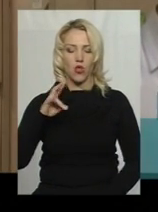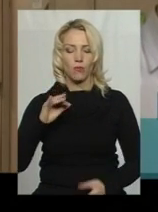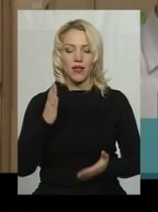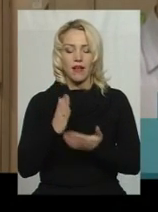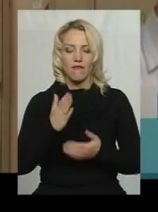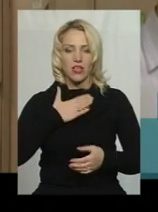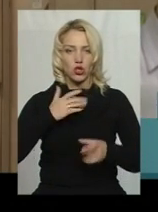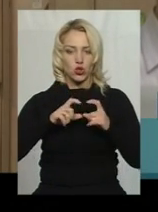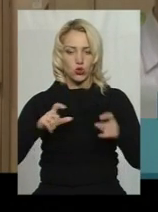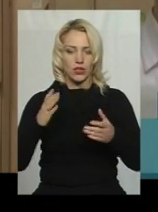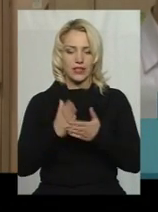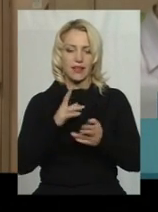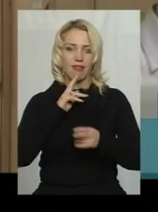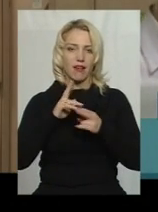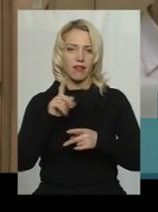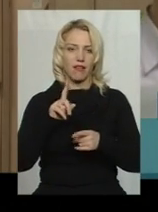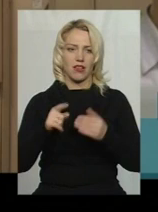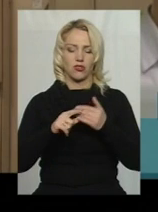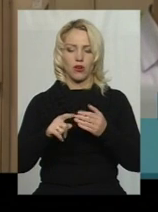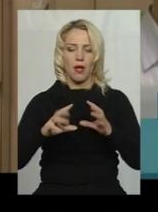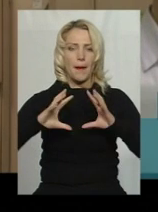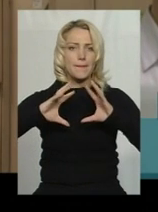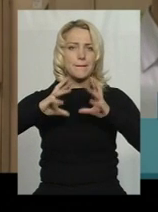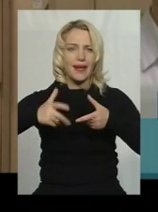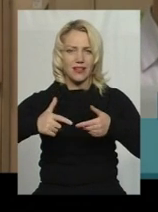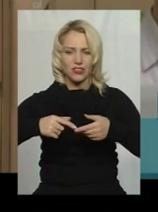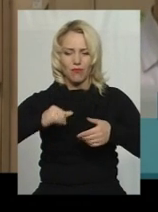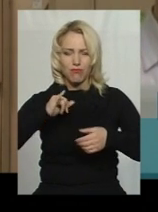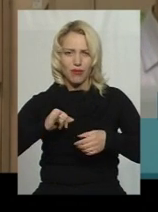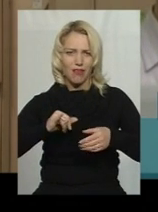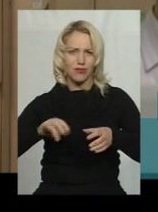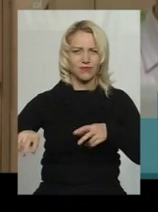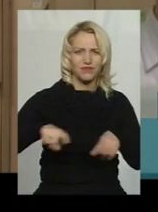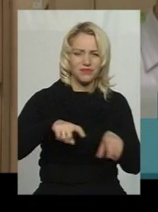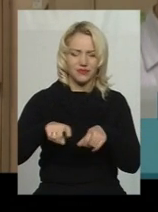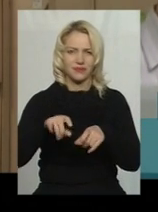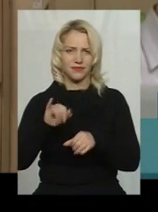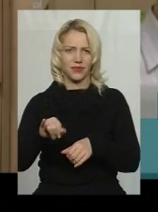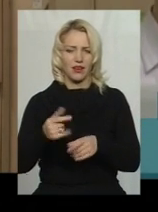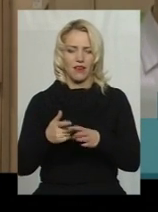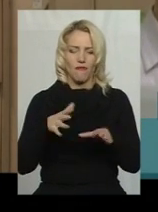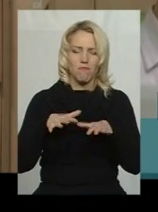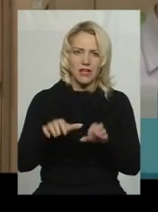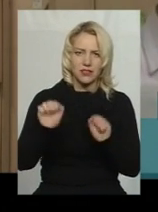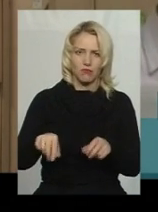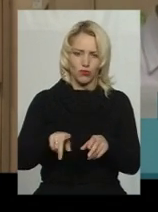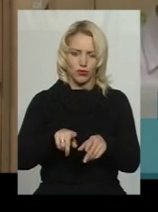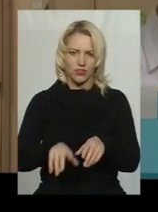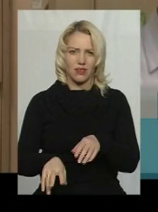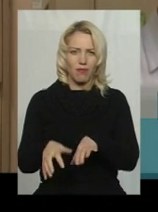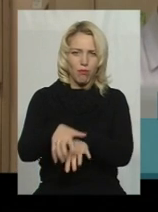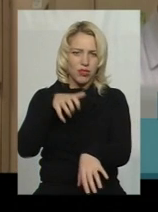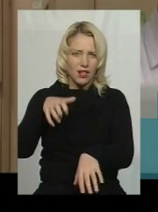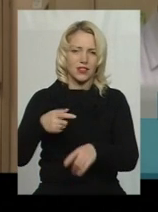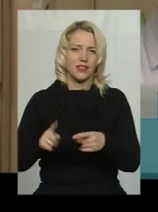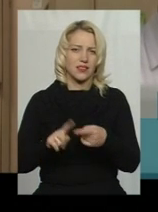нарікання стосовно нашого поля, що там м'яч не так котиться, там не дуже зручно бігати, часто можна впасти, покалічитись, подертись і